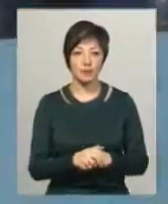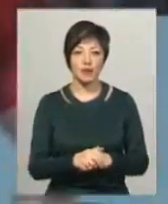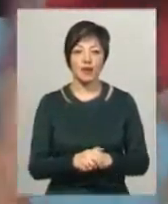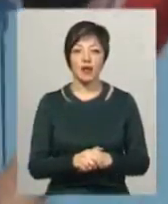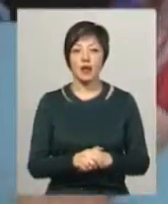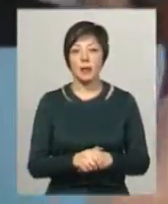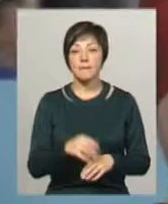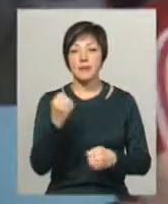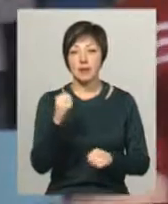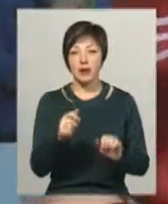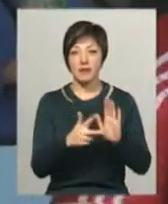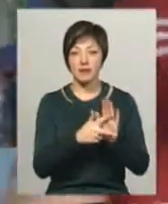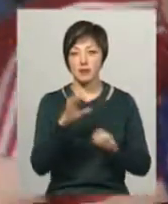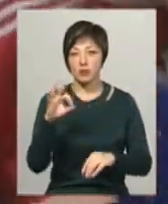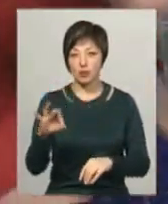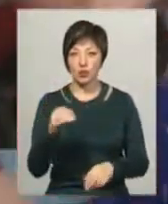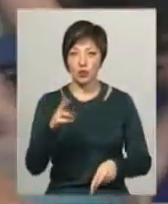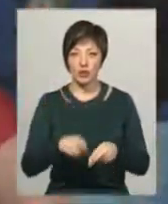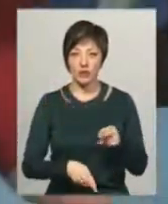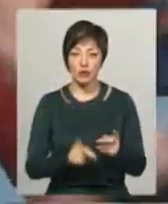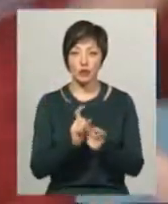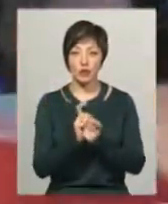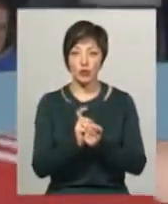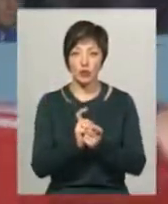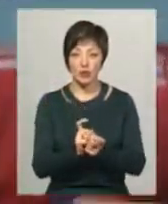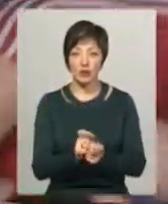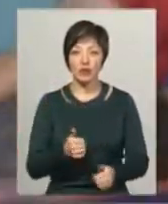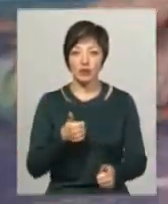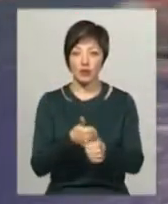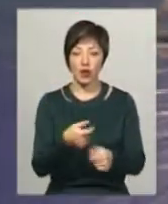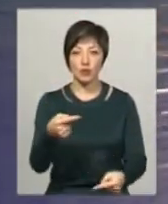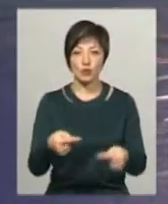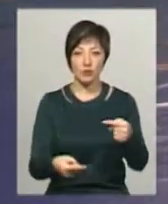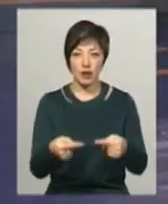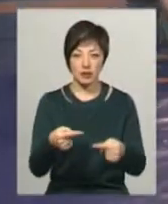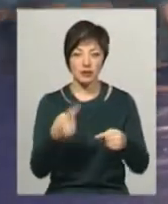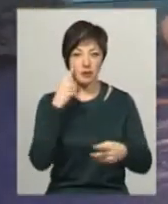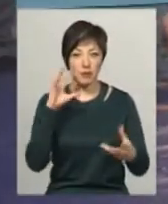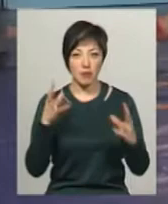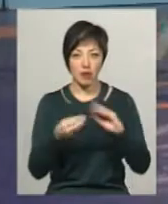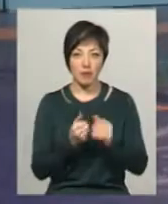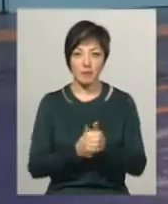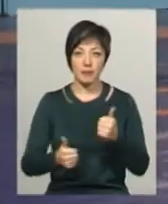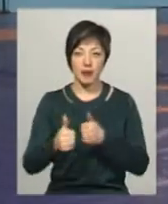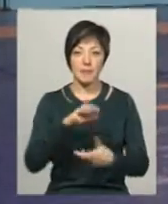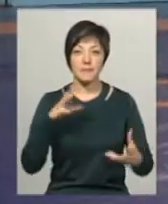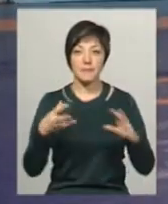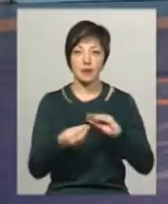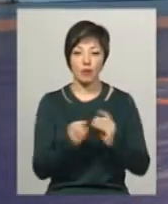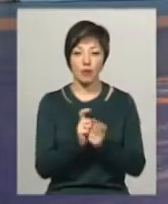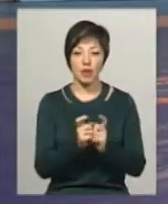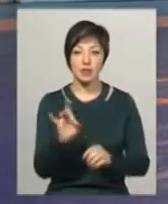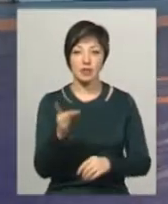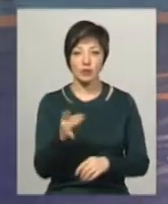Захарієв перемагав 8-0 та до завершення поєдинку Сафронов наздогнав суперника за балами та обігнав. У підсумку борець з Рівненської